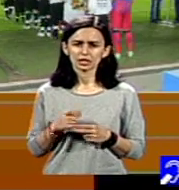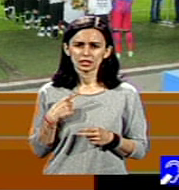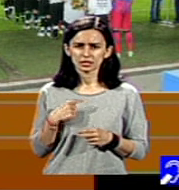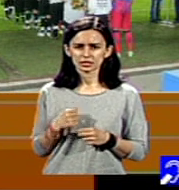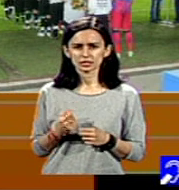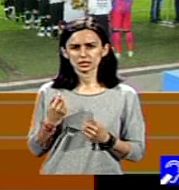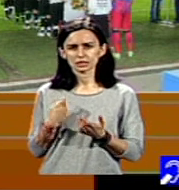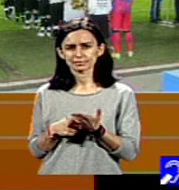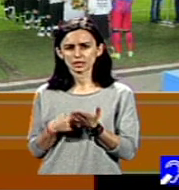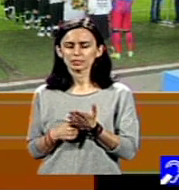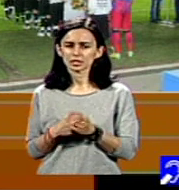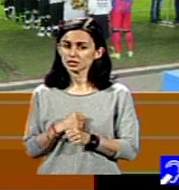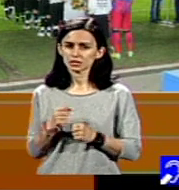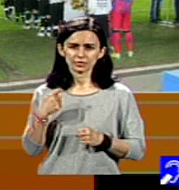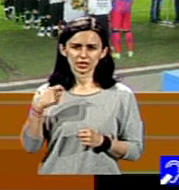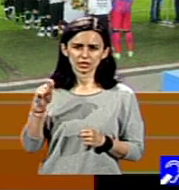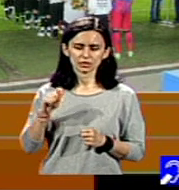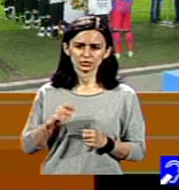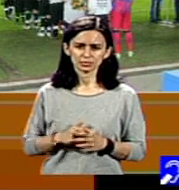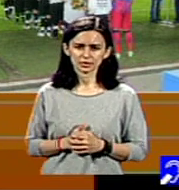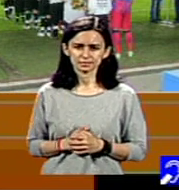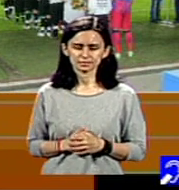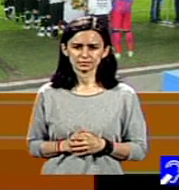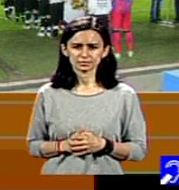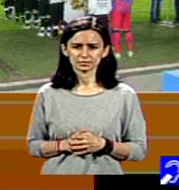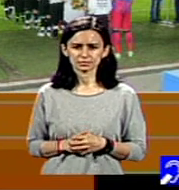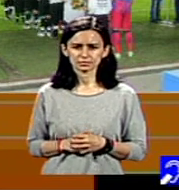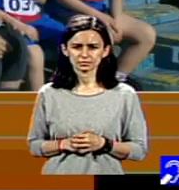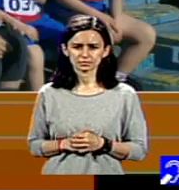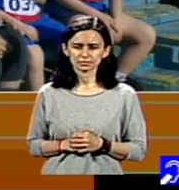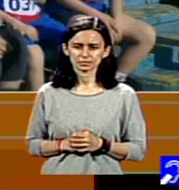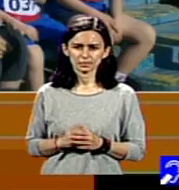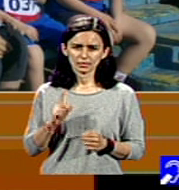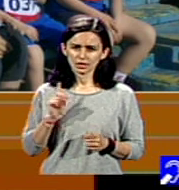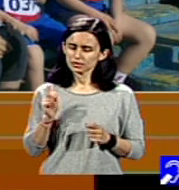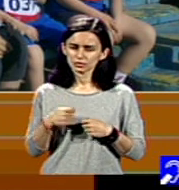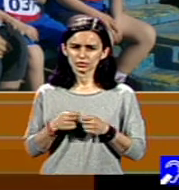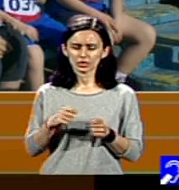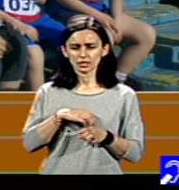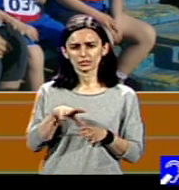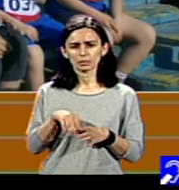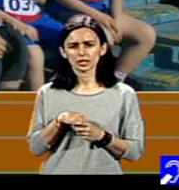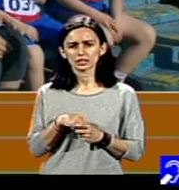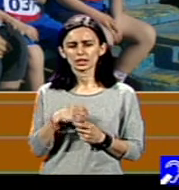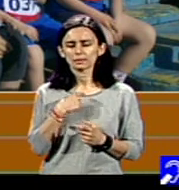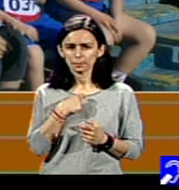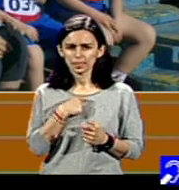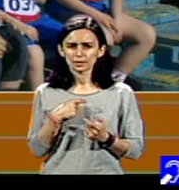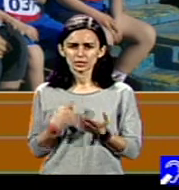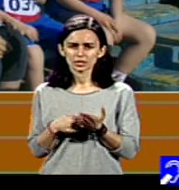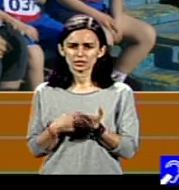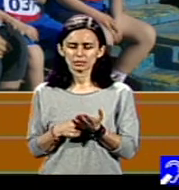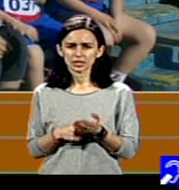contracost și atunci nu toate familiile își permit, pe termen lung.